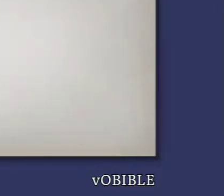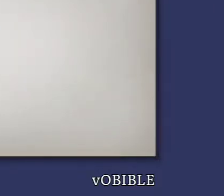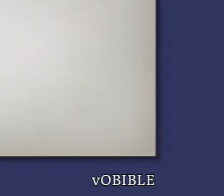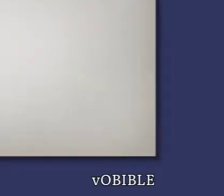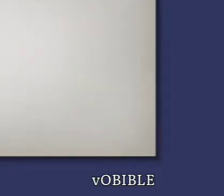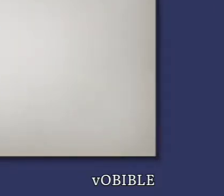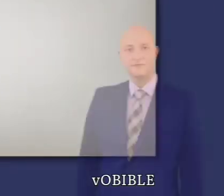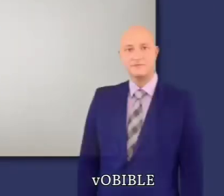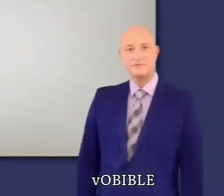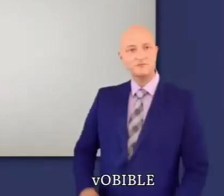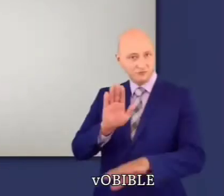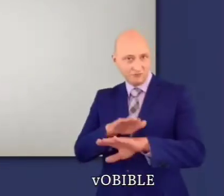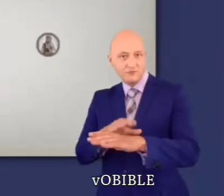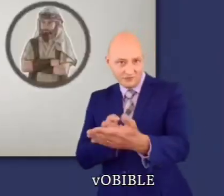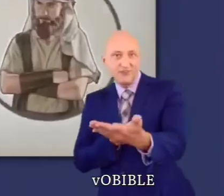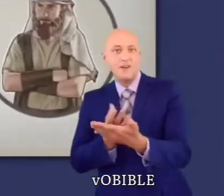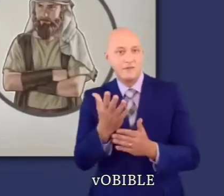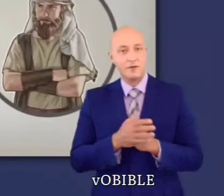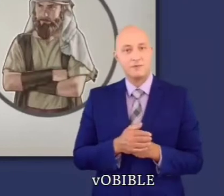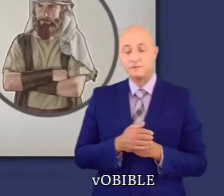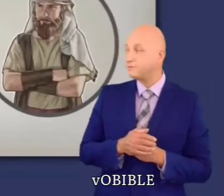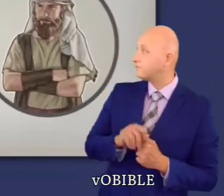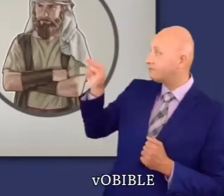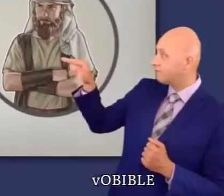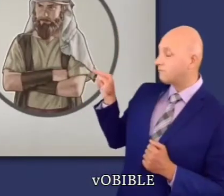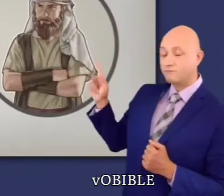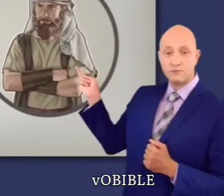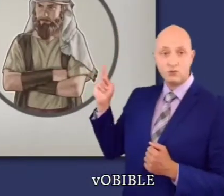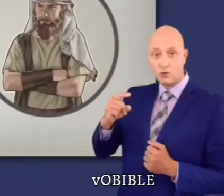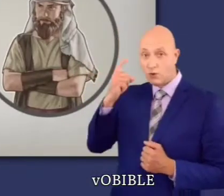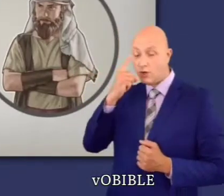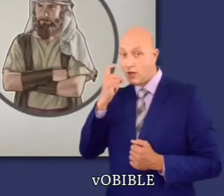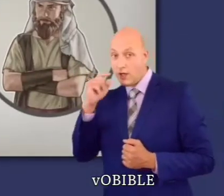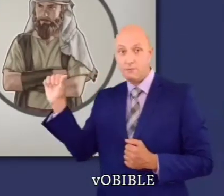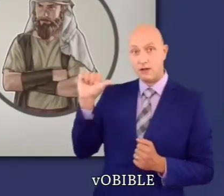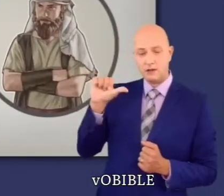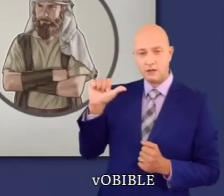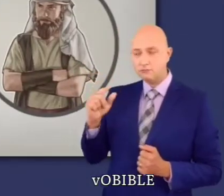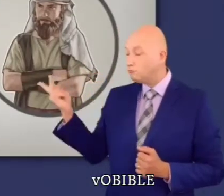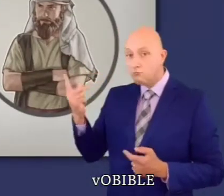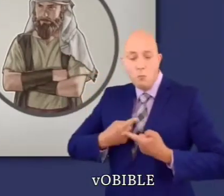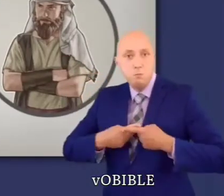Le saviez-vous ? Rahab et Akan offrent des exemples opposés en matière de foi et d'obéissance.